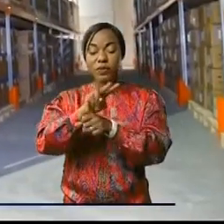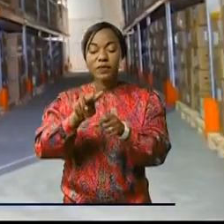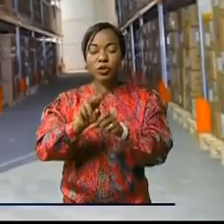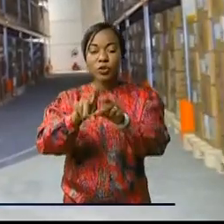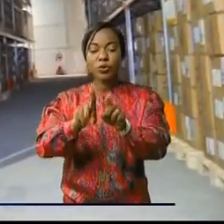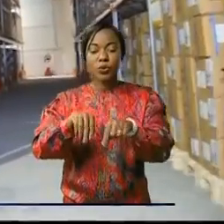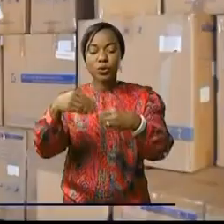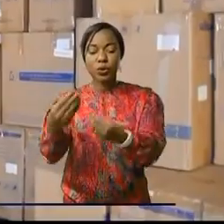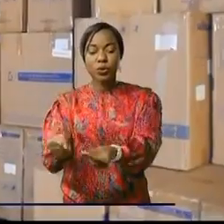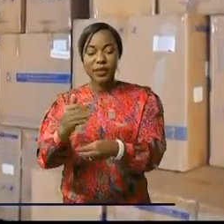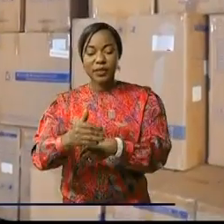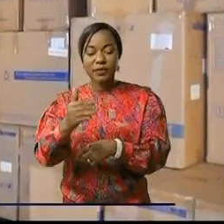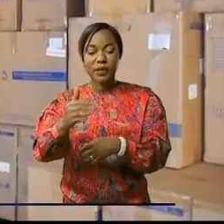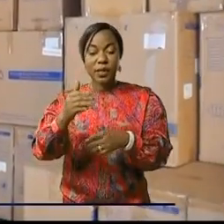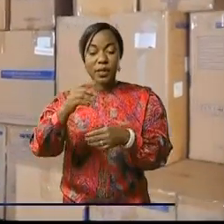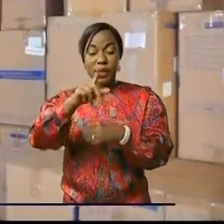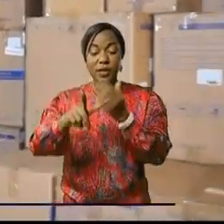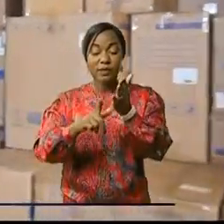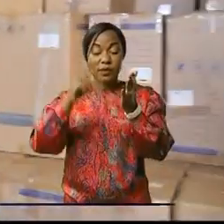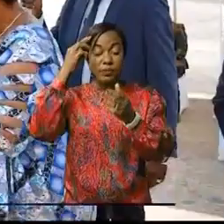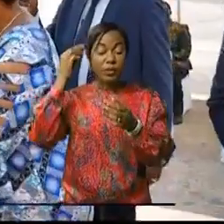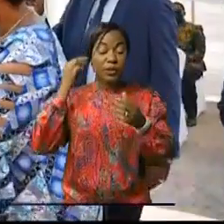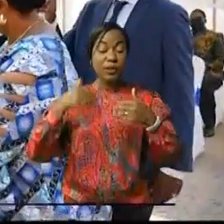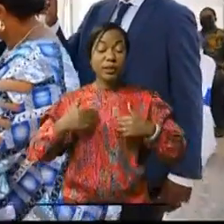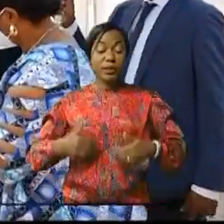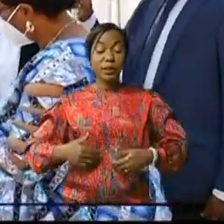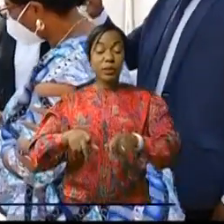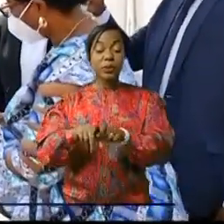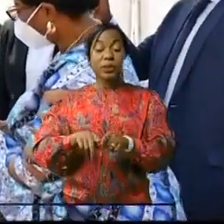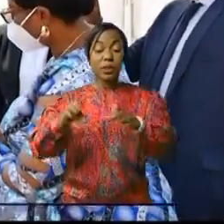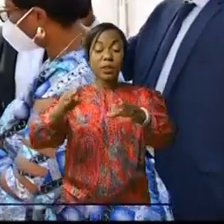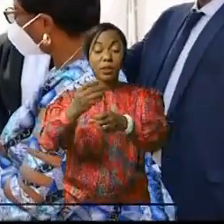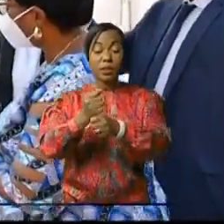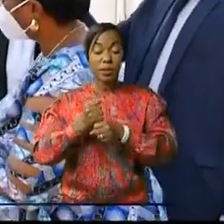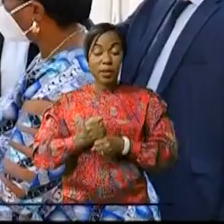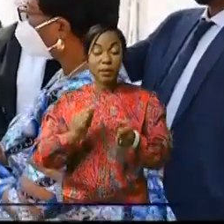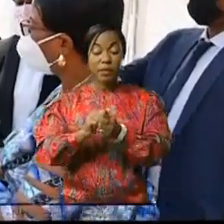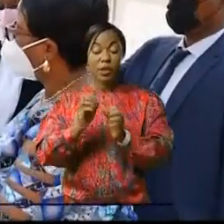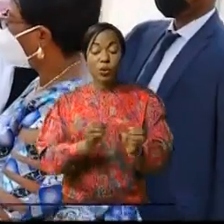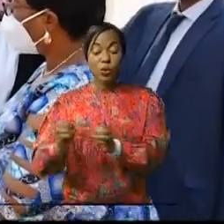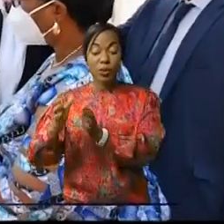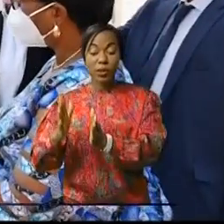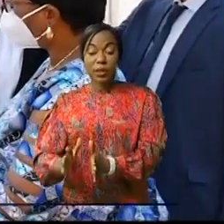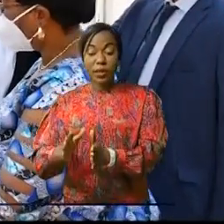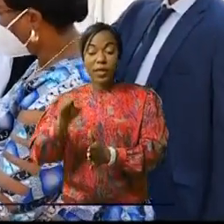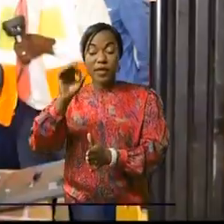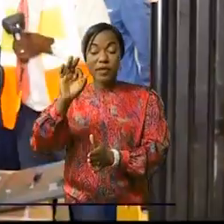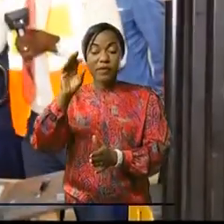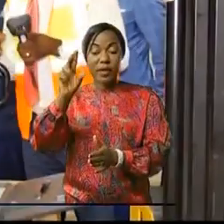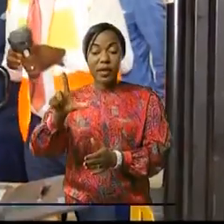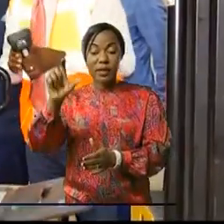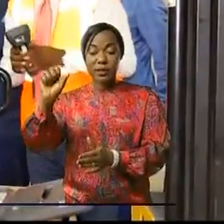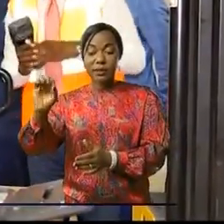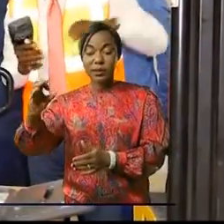été déposé devant madame la vice-ministre de la Santé, réceptionnée par le coordonnateur adjoint du FNSCC,